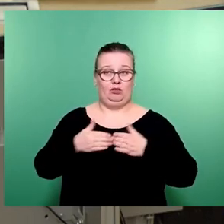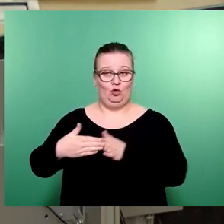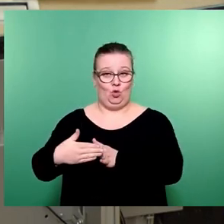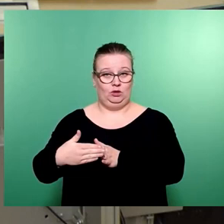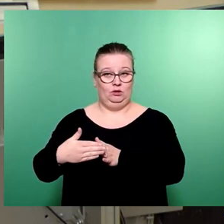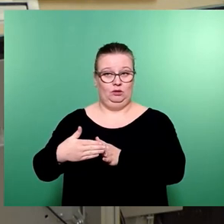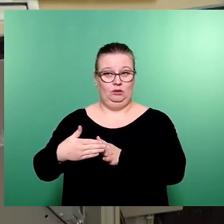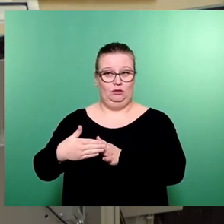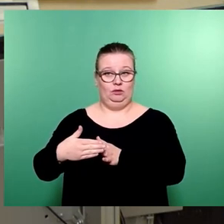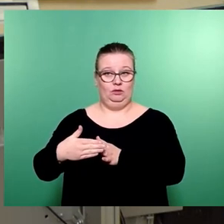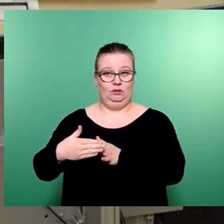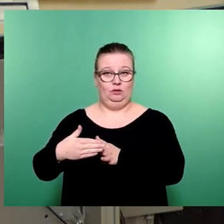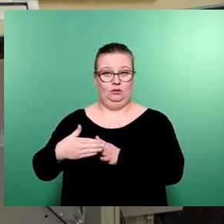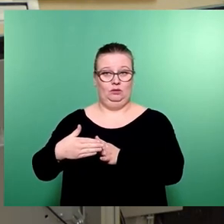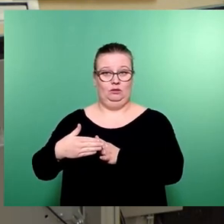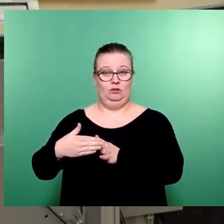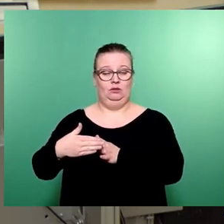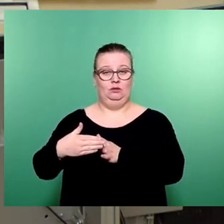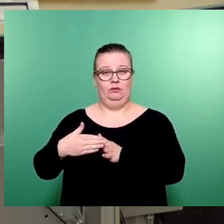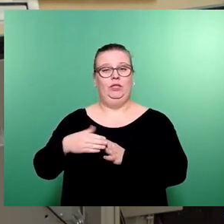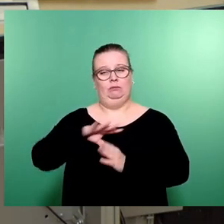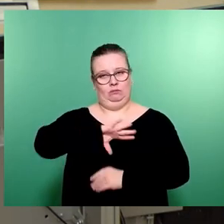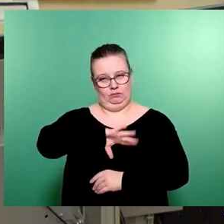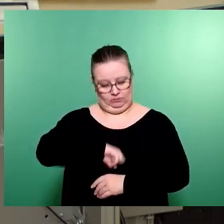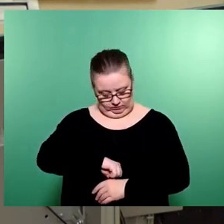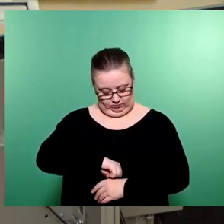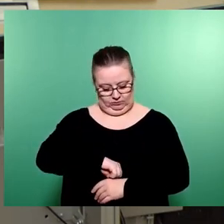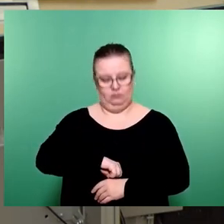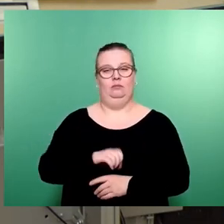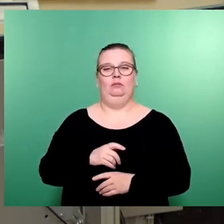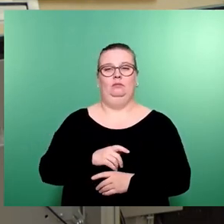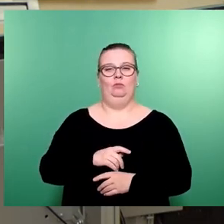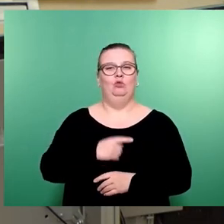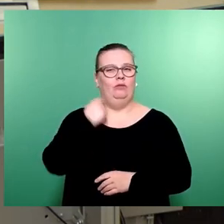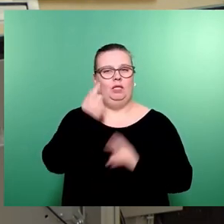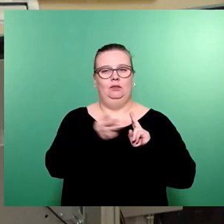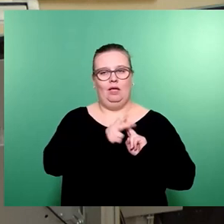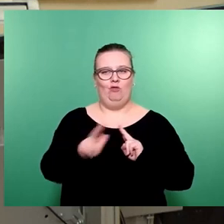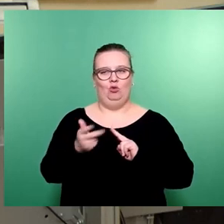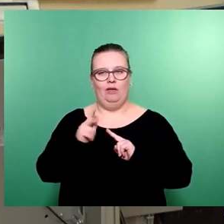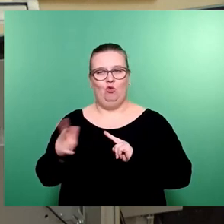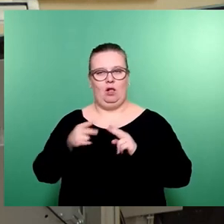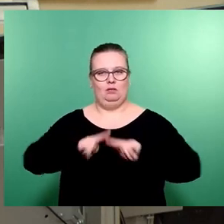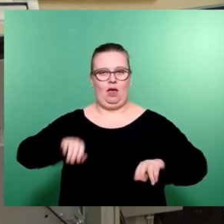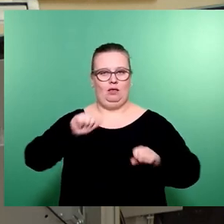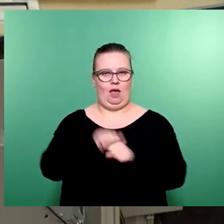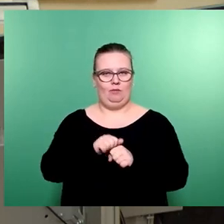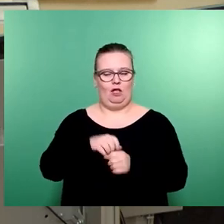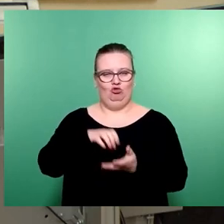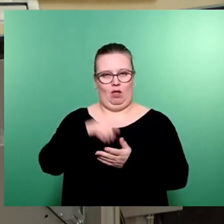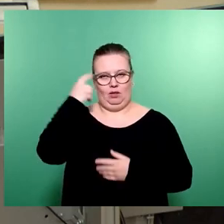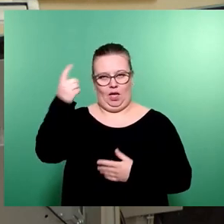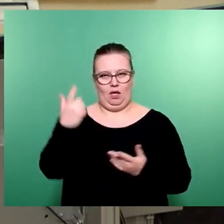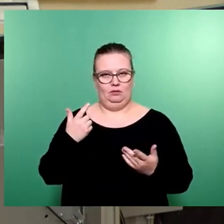Pluralität ausgehalten. Sie wissen es, wir erleben es alle drei Wochen hier in unserem Ehrenamt als Stadträtinnen und Stadträte.